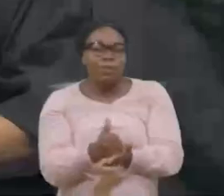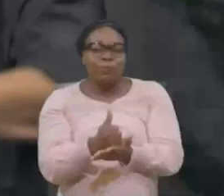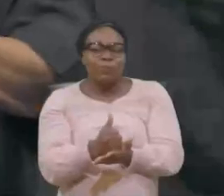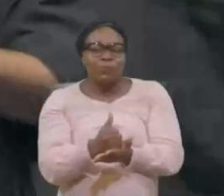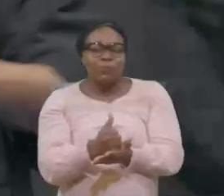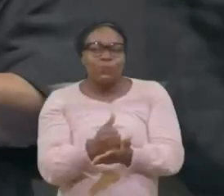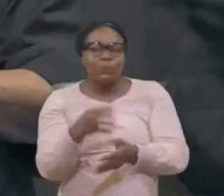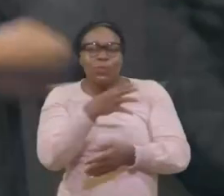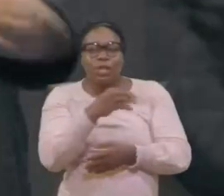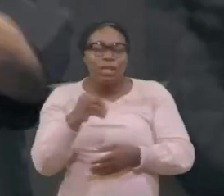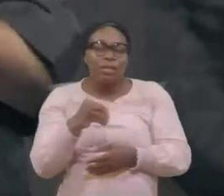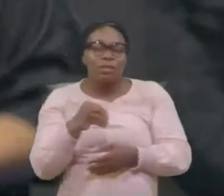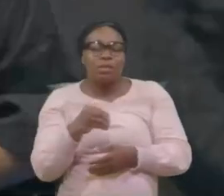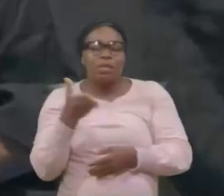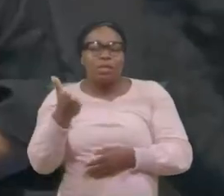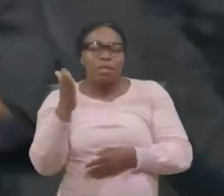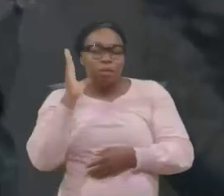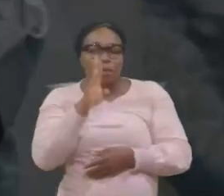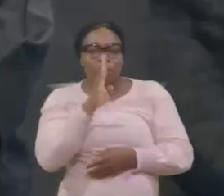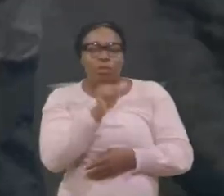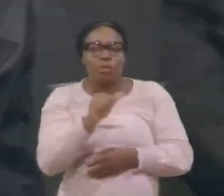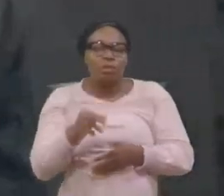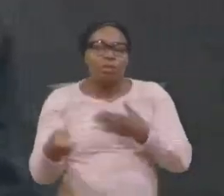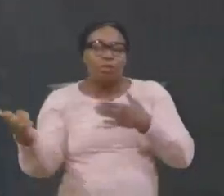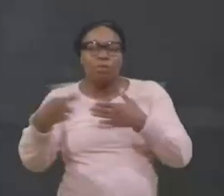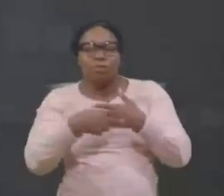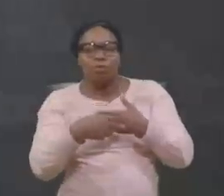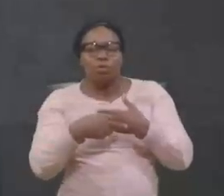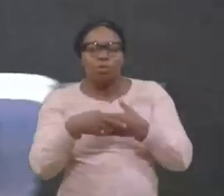il y aura la restauration il y aura la transformation